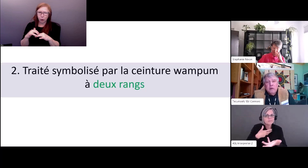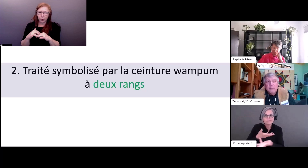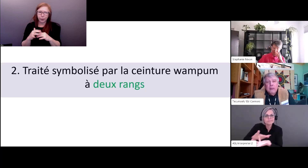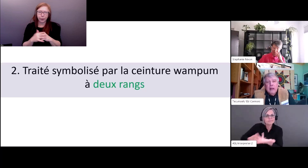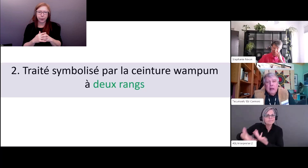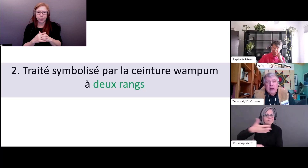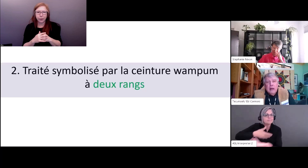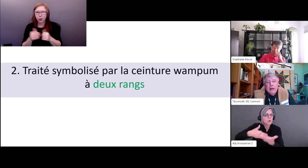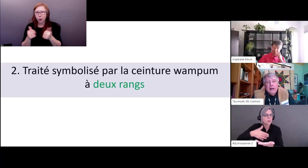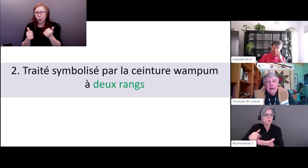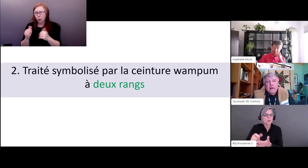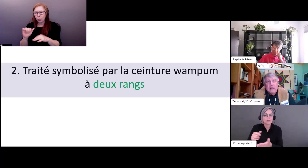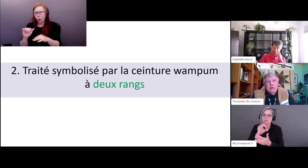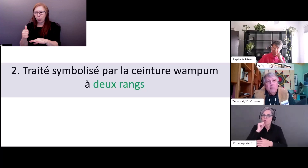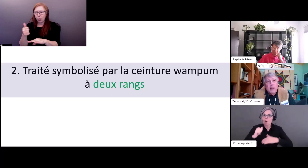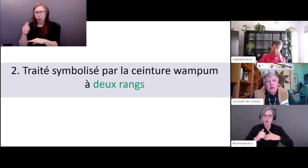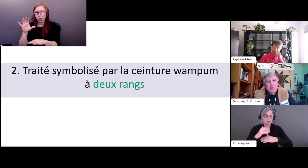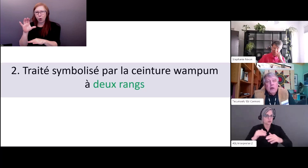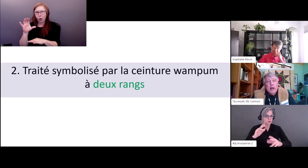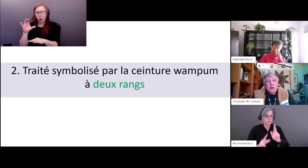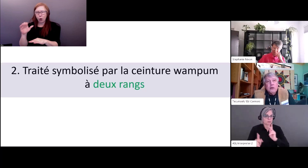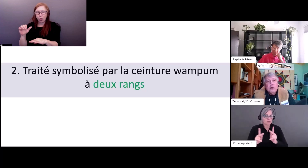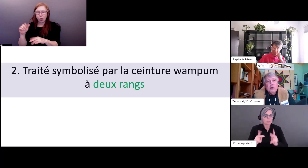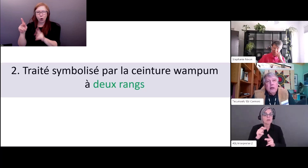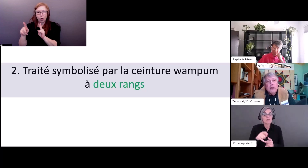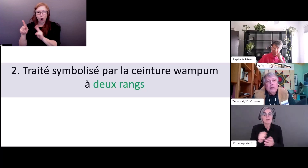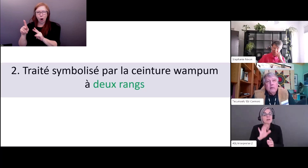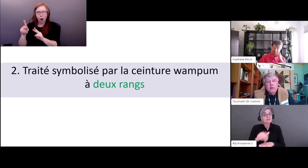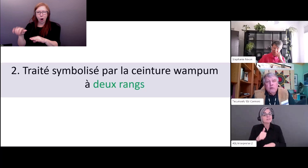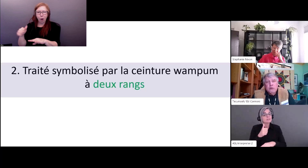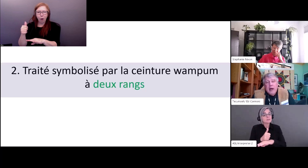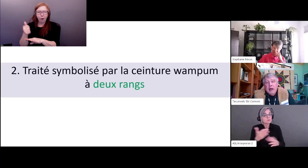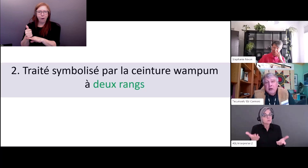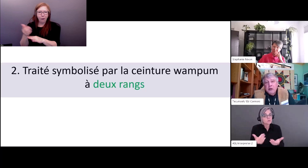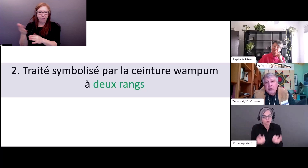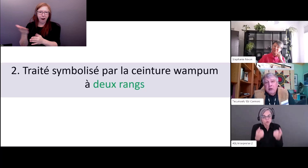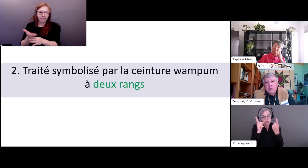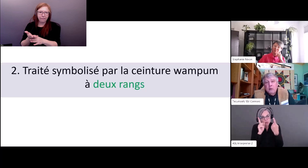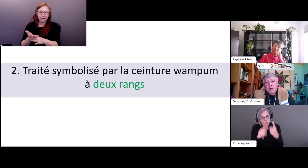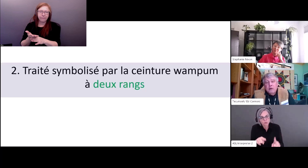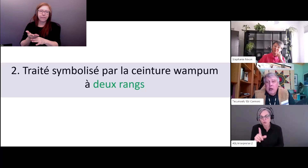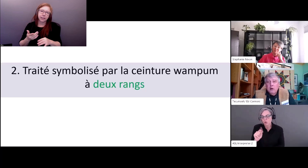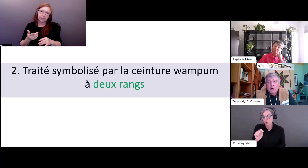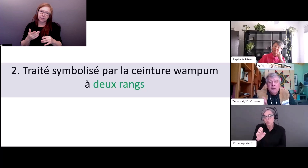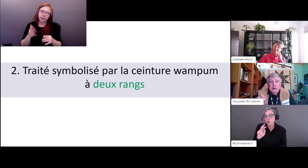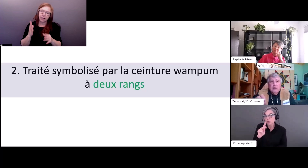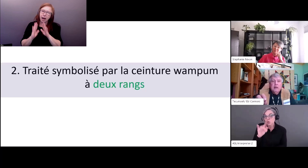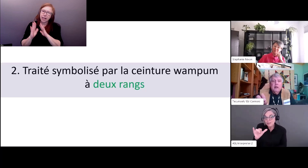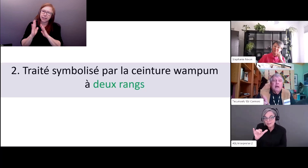créé des traités de la paix et ces ceintures étaient en fait